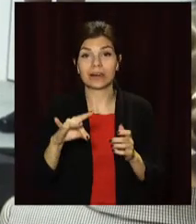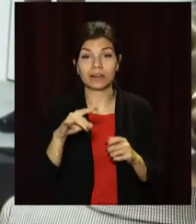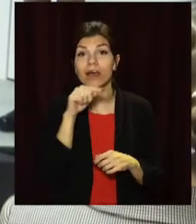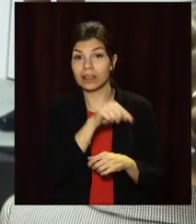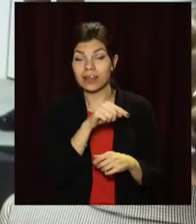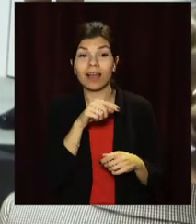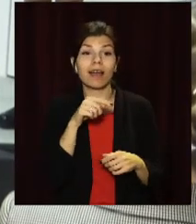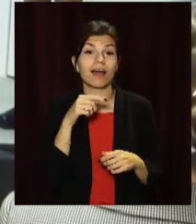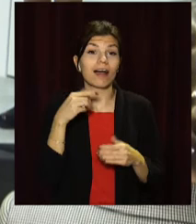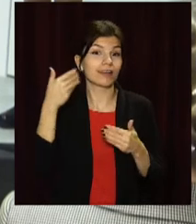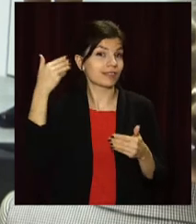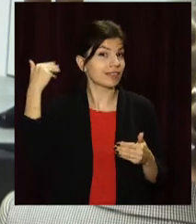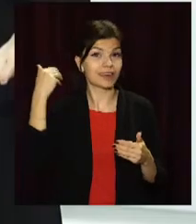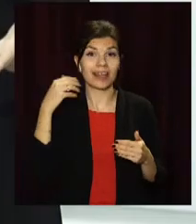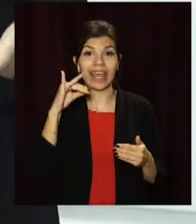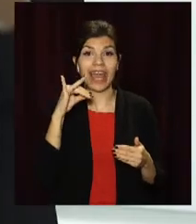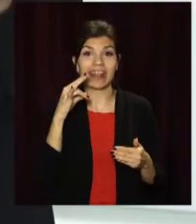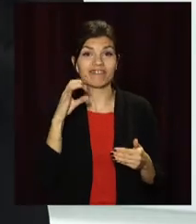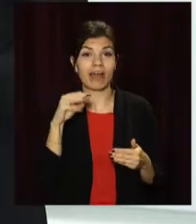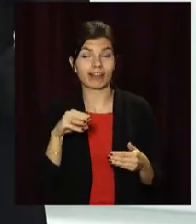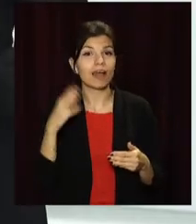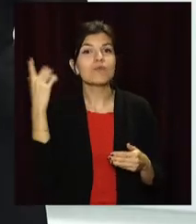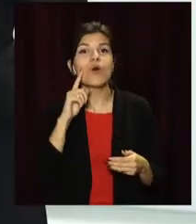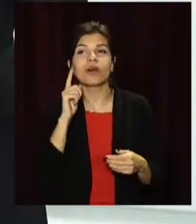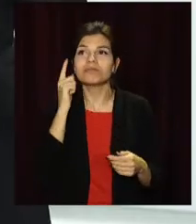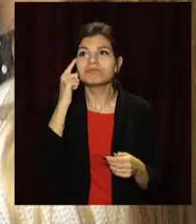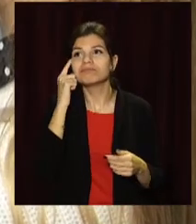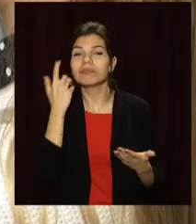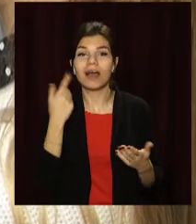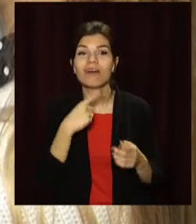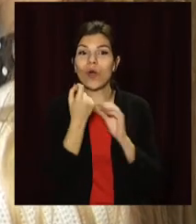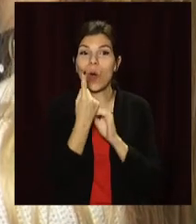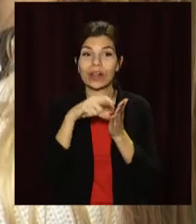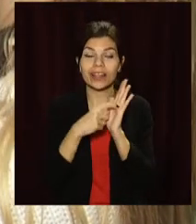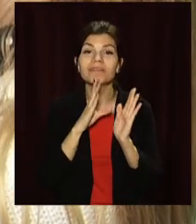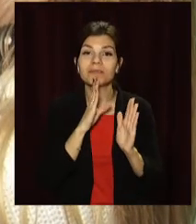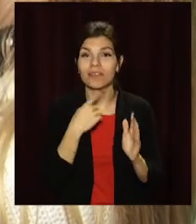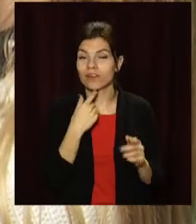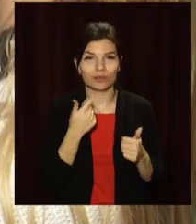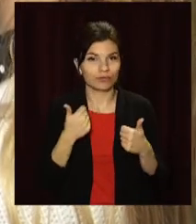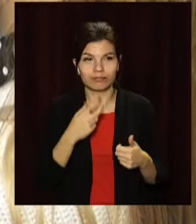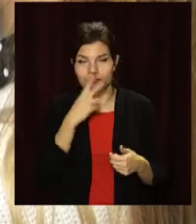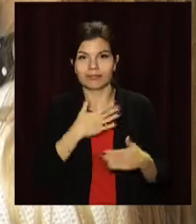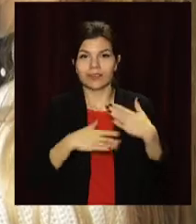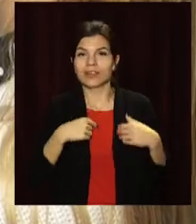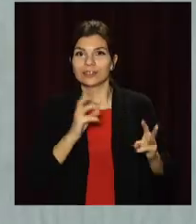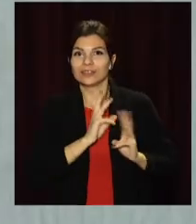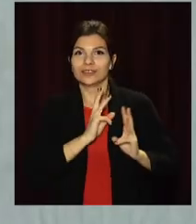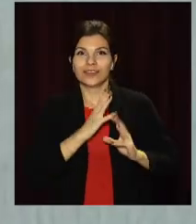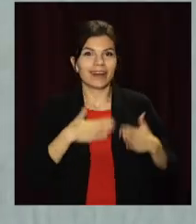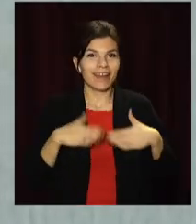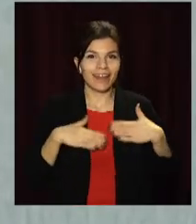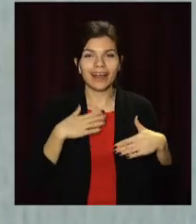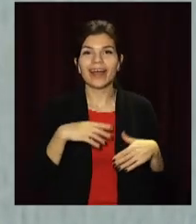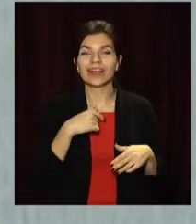про власний простір для зустрічей та івентів міська молодь навіть не мріяла. Ділиться 11-класниця Поліна. Тепер в очах дівчини вогники ентузіазму, а в душі